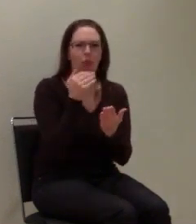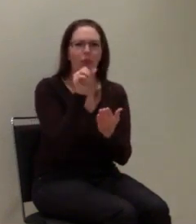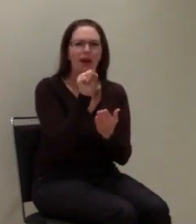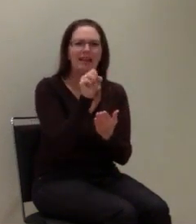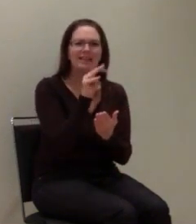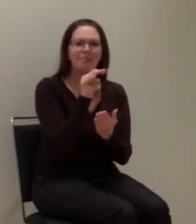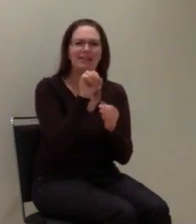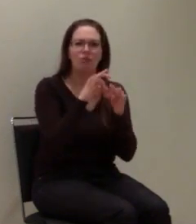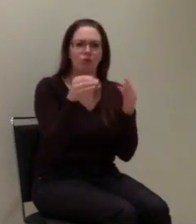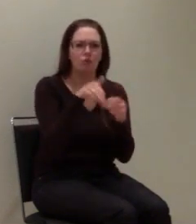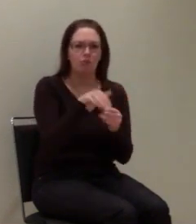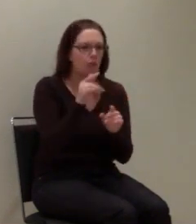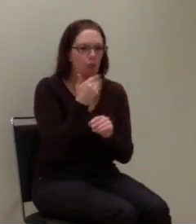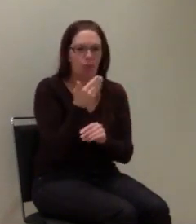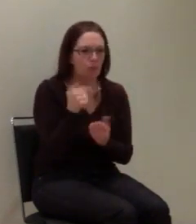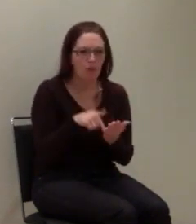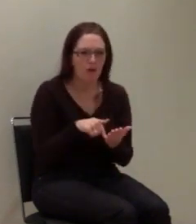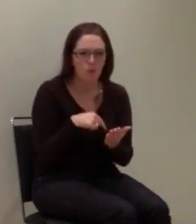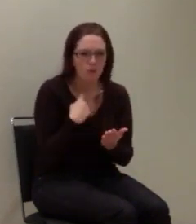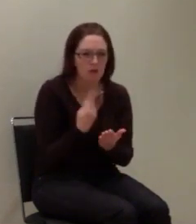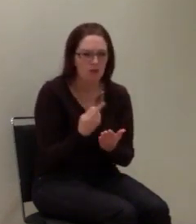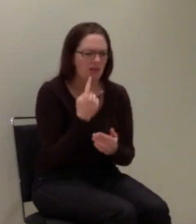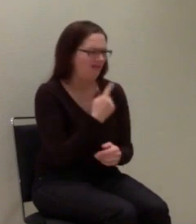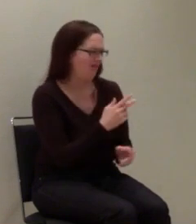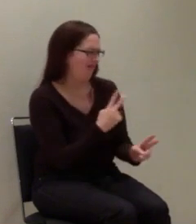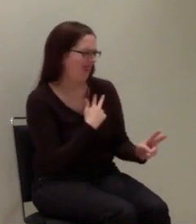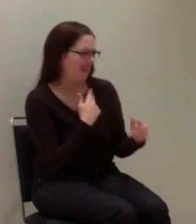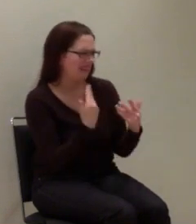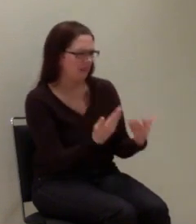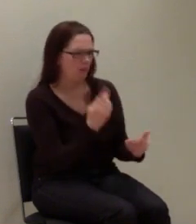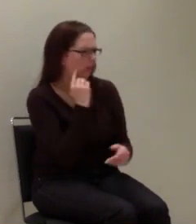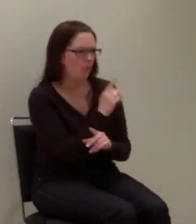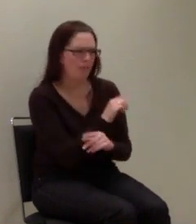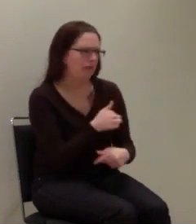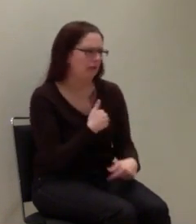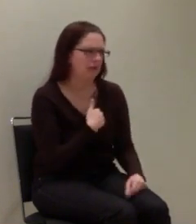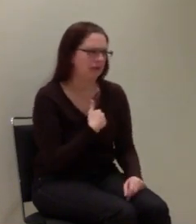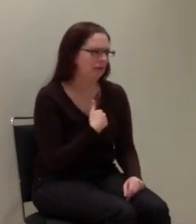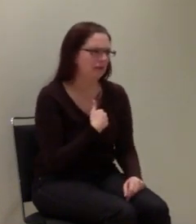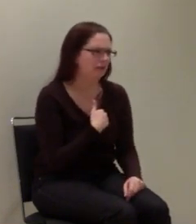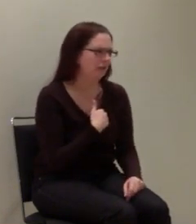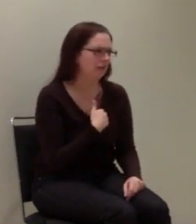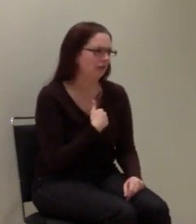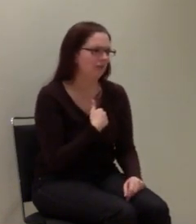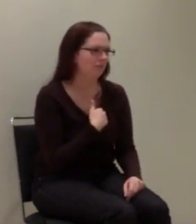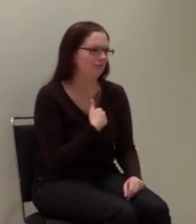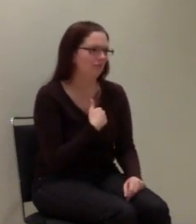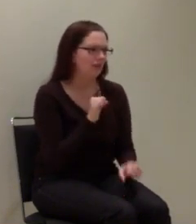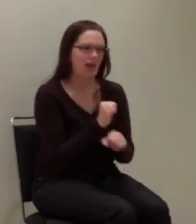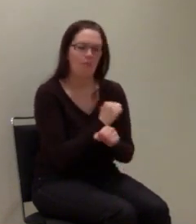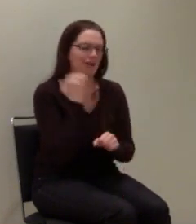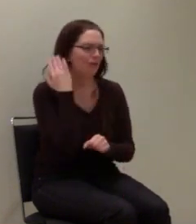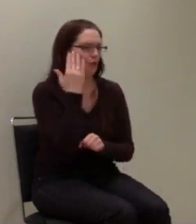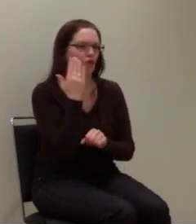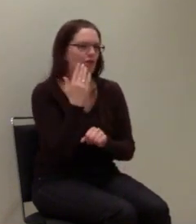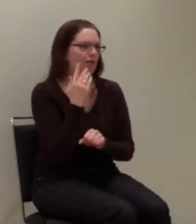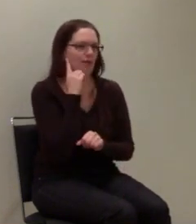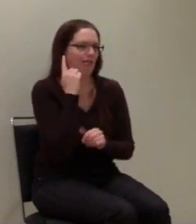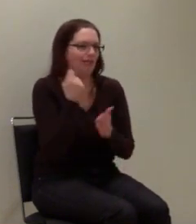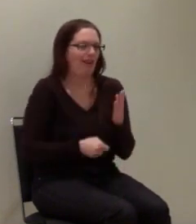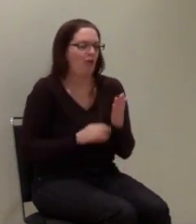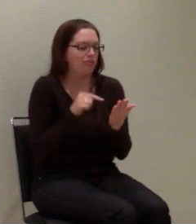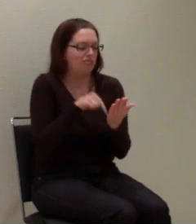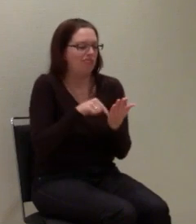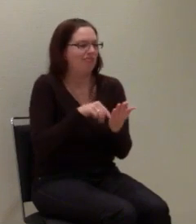Da wäre ich mir noch nicht so ganz sicher, ob das wirklich so der Fall sein wird. Also das wage ich Stand heute noch zu bezweifeln, weil das